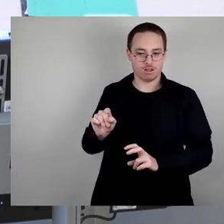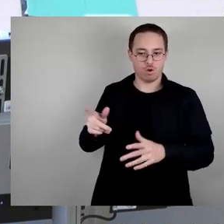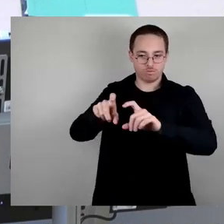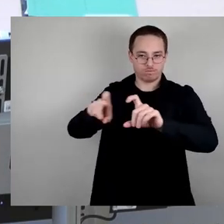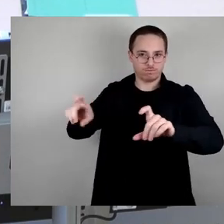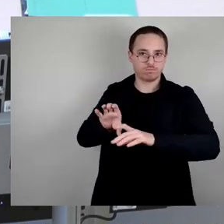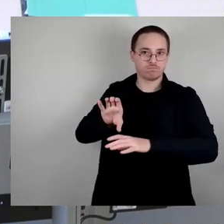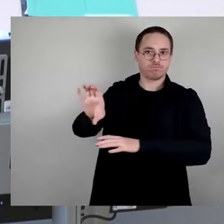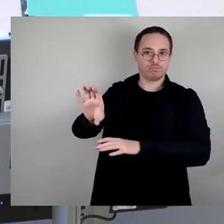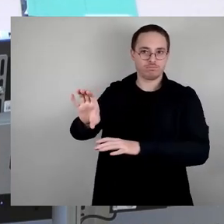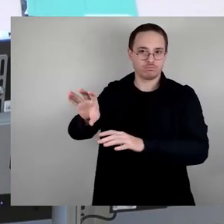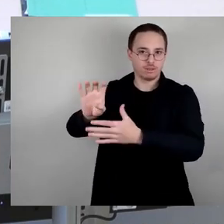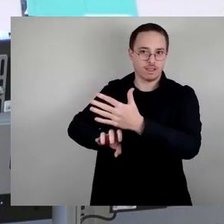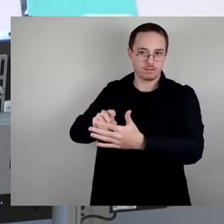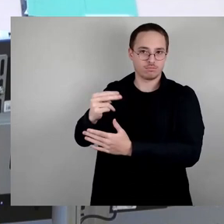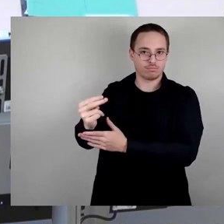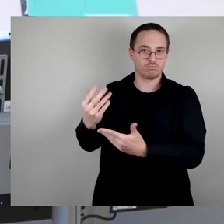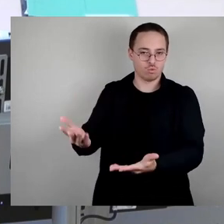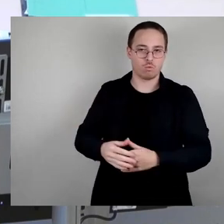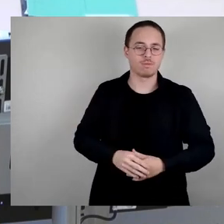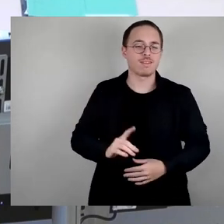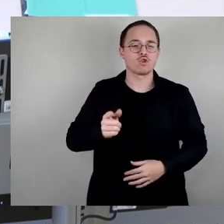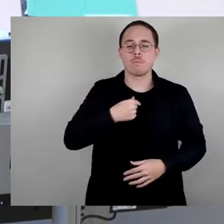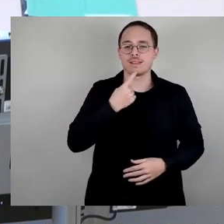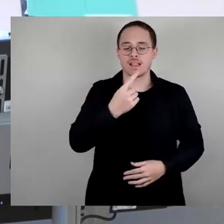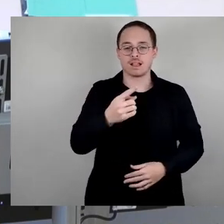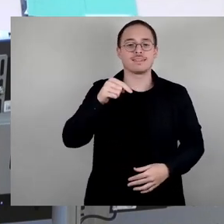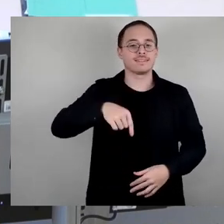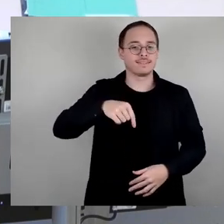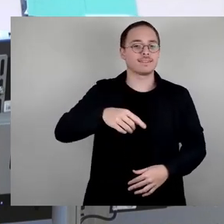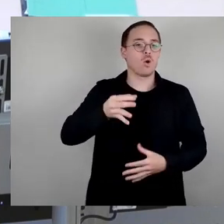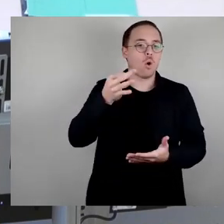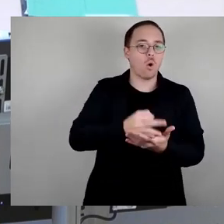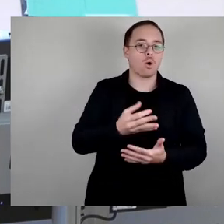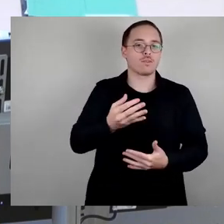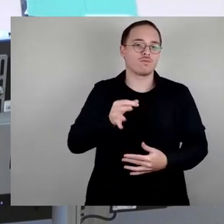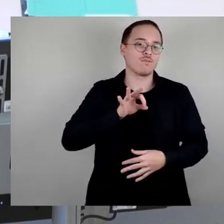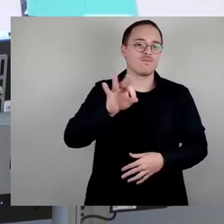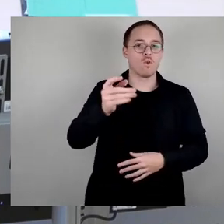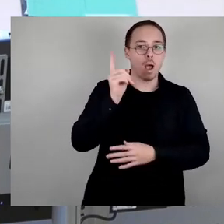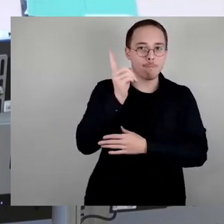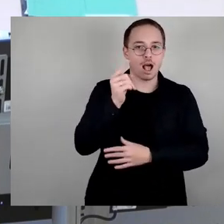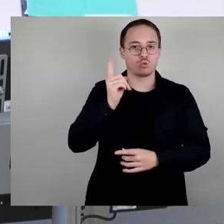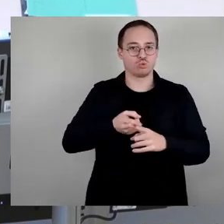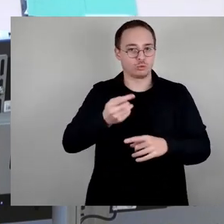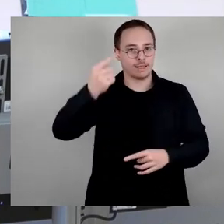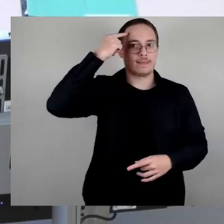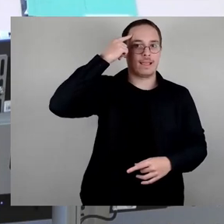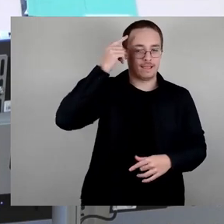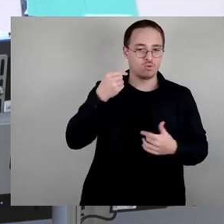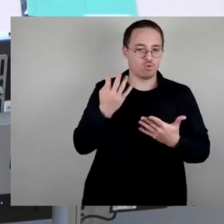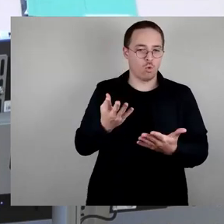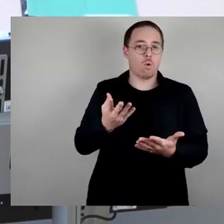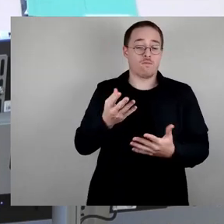ein Ort der Mahnung, des Erinnerns und des Gedenkens. Hier wurden die Leichnahme tausender Opfer der Luftangriffe vom 13. und 14. Februar 1945